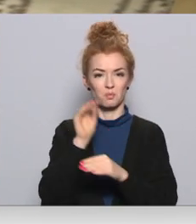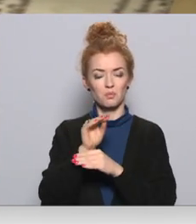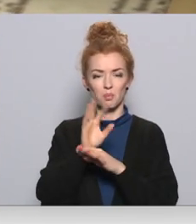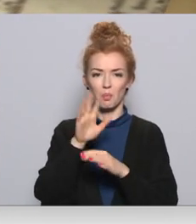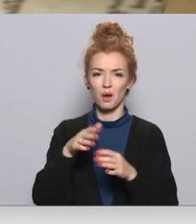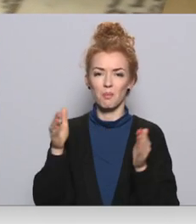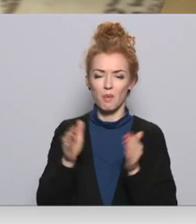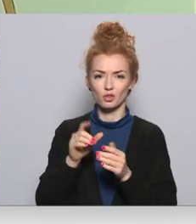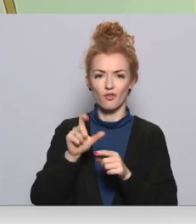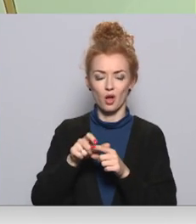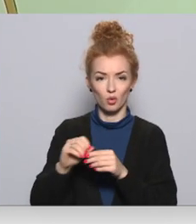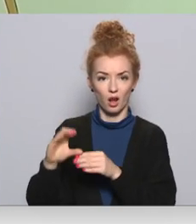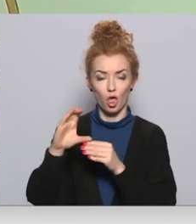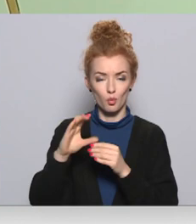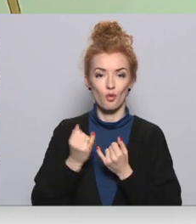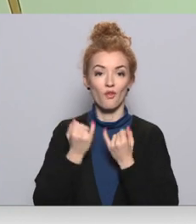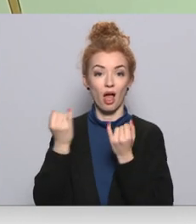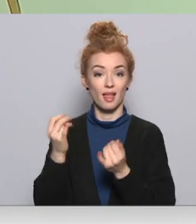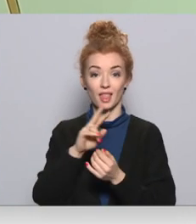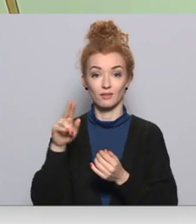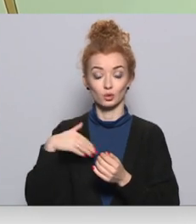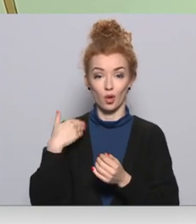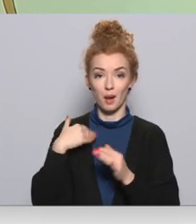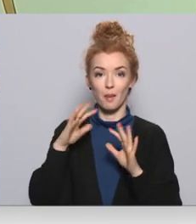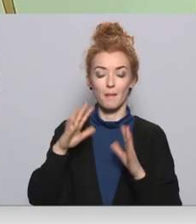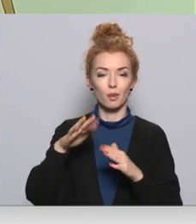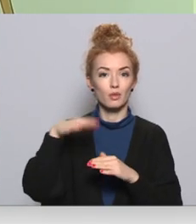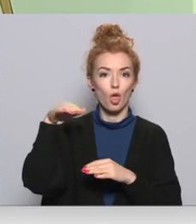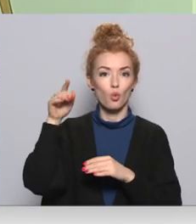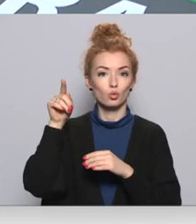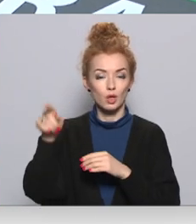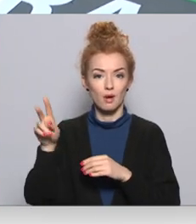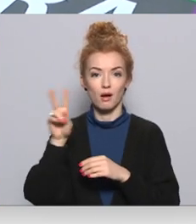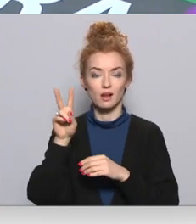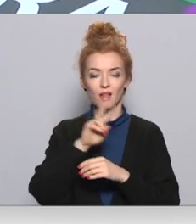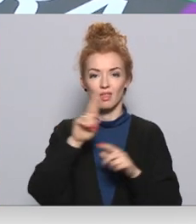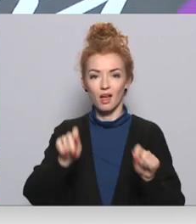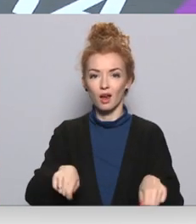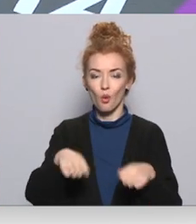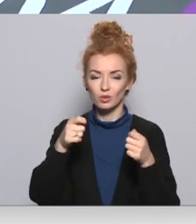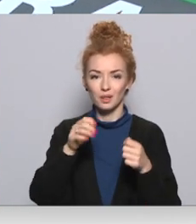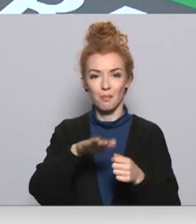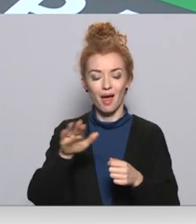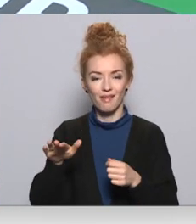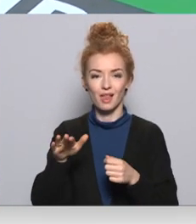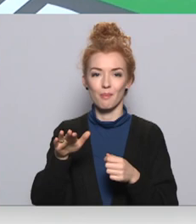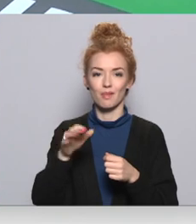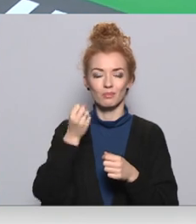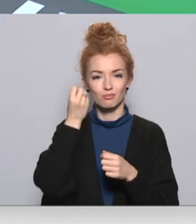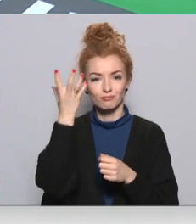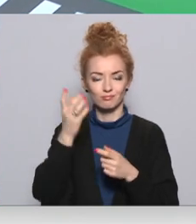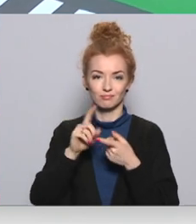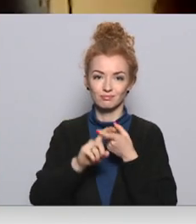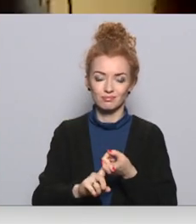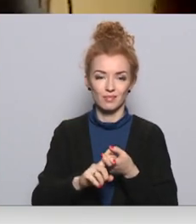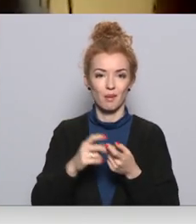vārdu krājumu gan skolotāja vēlta nevis skolēniem, bet pieaugušajiem, kuri bērnos neieaudzina ar valodas prasmi cieši saistītus